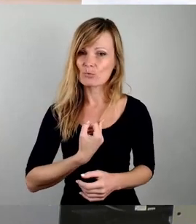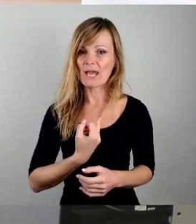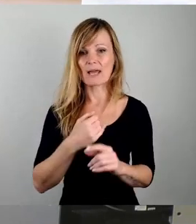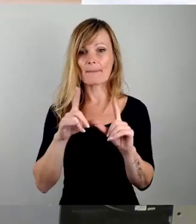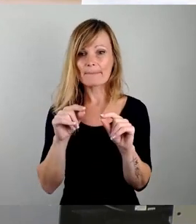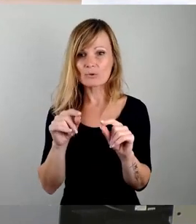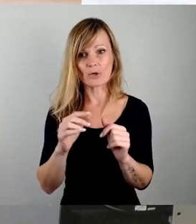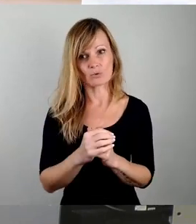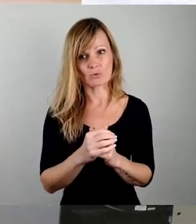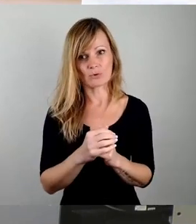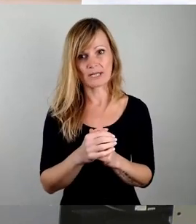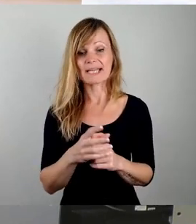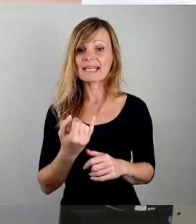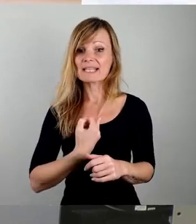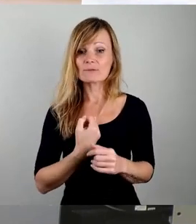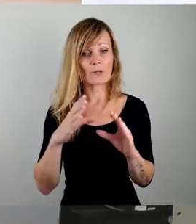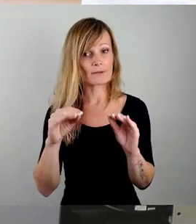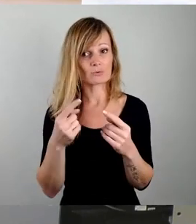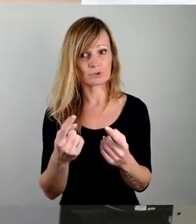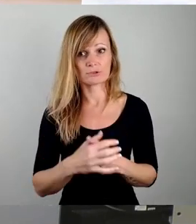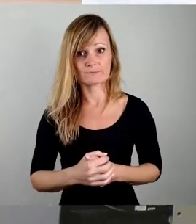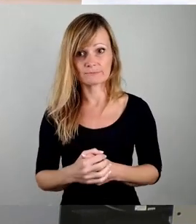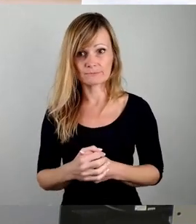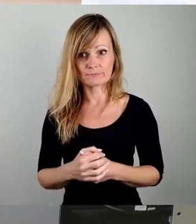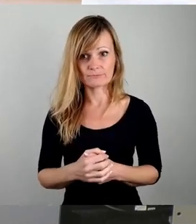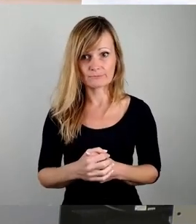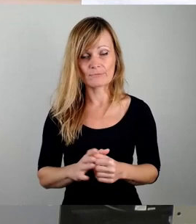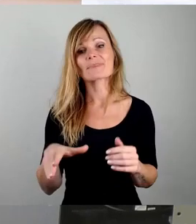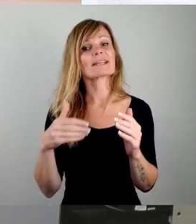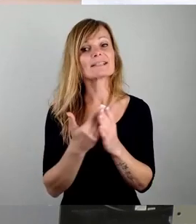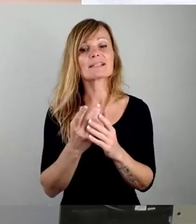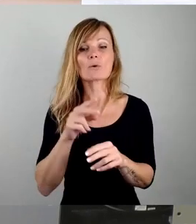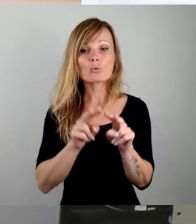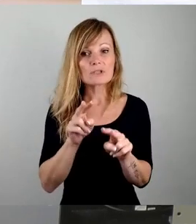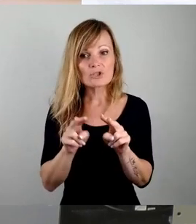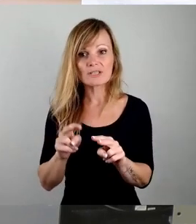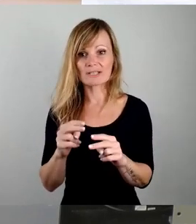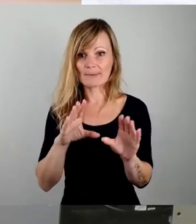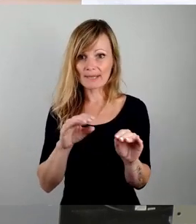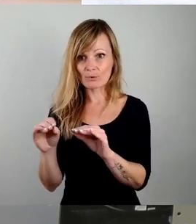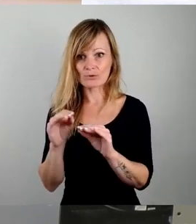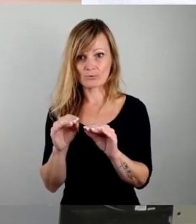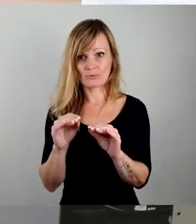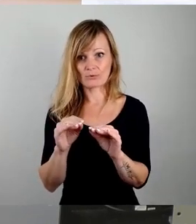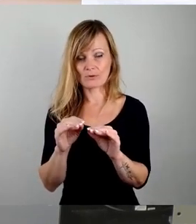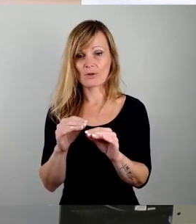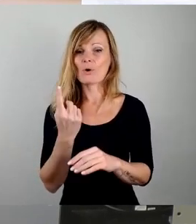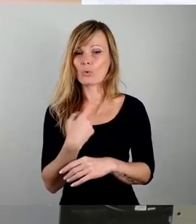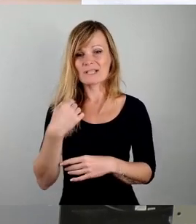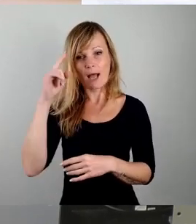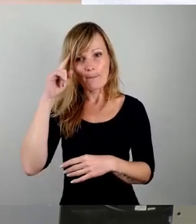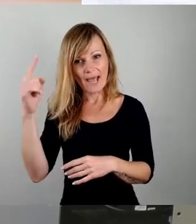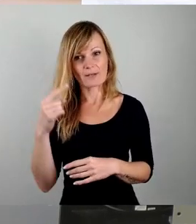einen ganz individuellen Nutzen. Und diese ganz unterschiedlichen Nutzungen verdienen unserer Meinung nach